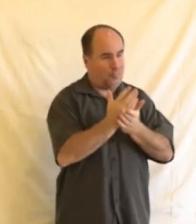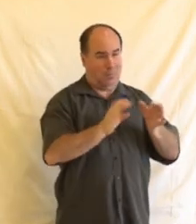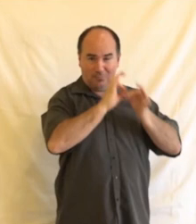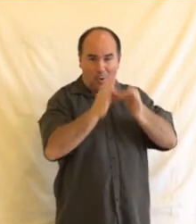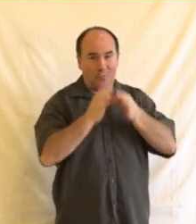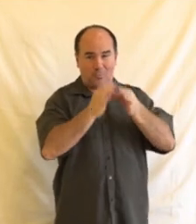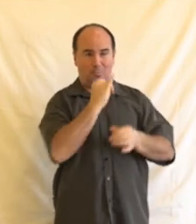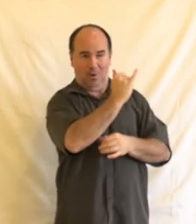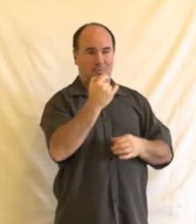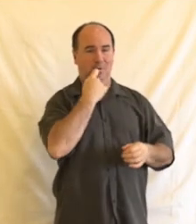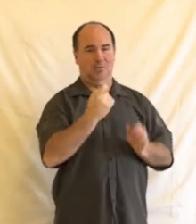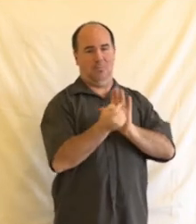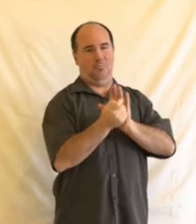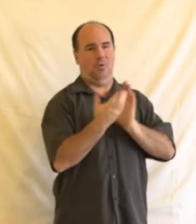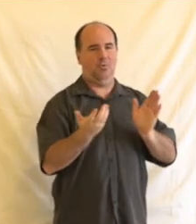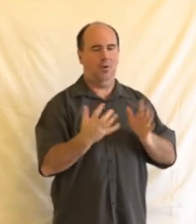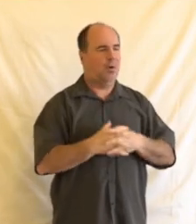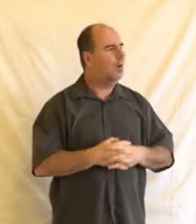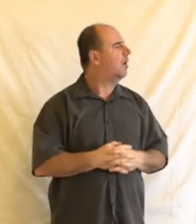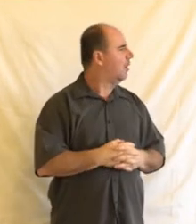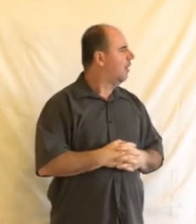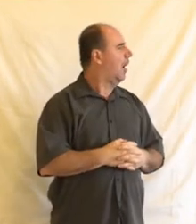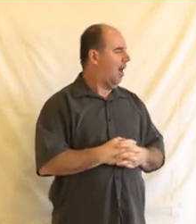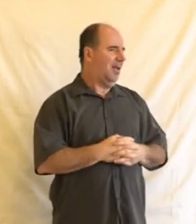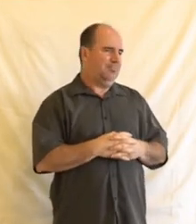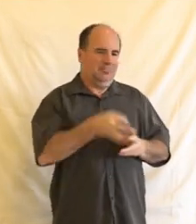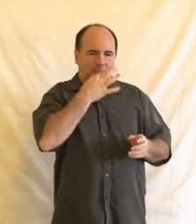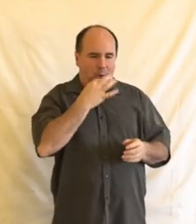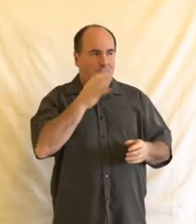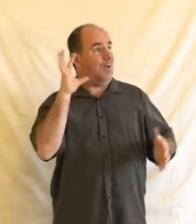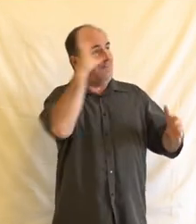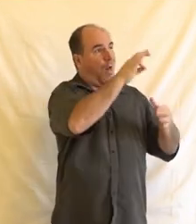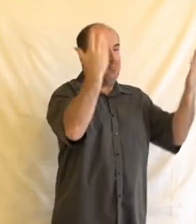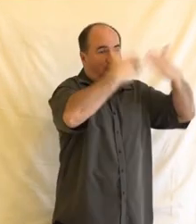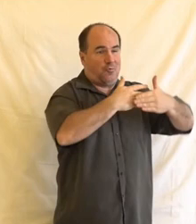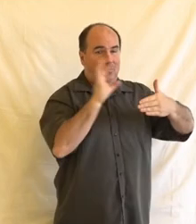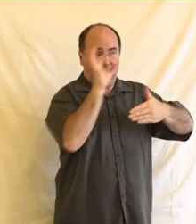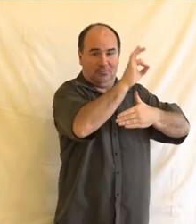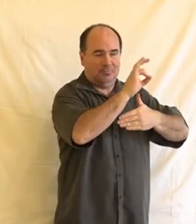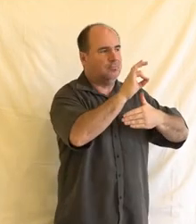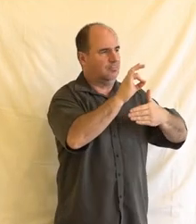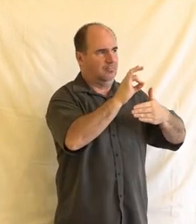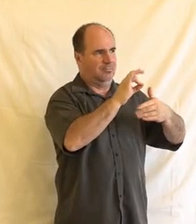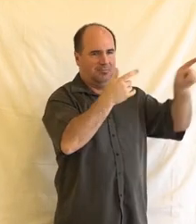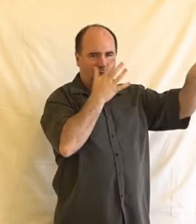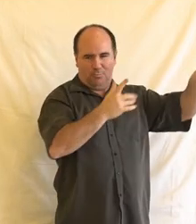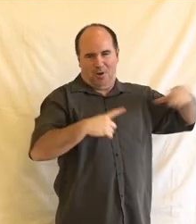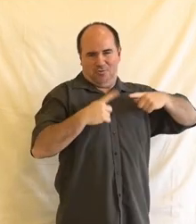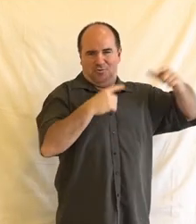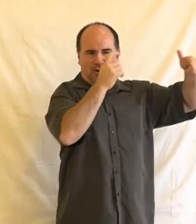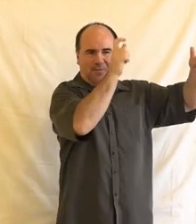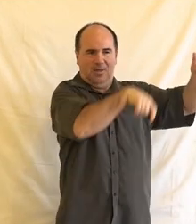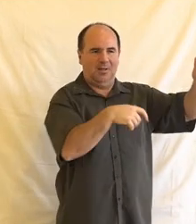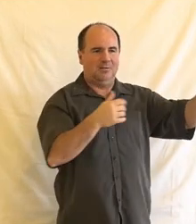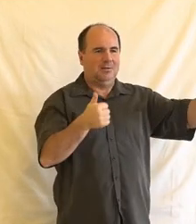toho živého operátora, než se mu dovolají. Takže tam rozhodně není snaha vytěžovat z